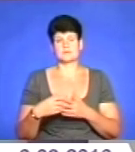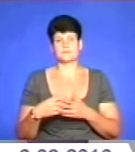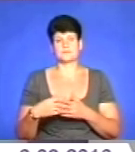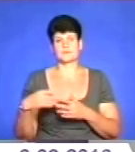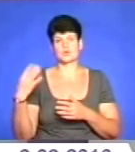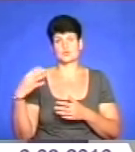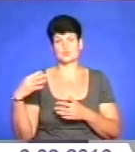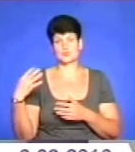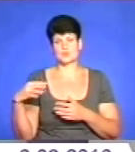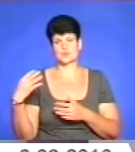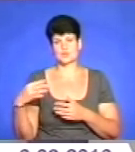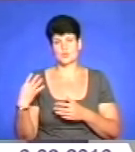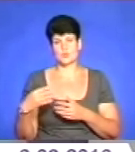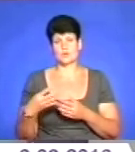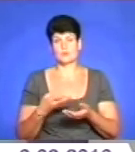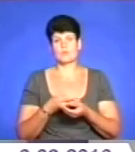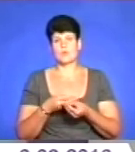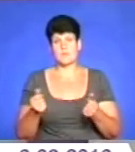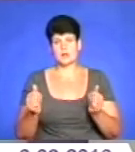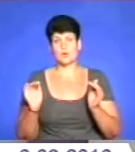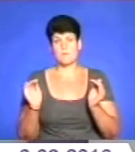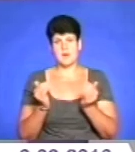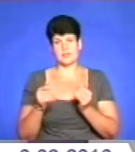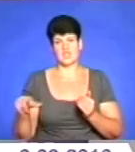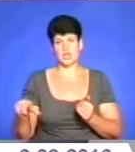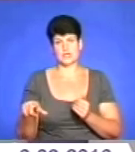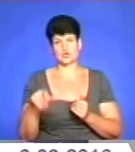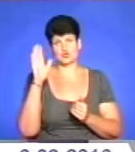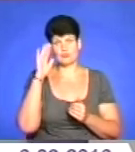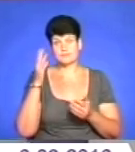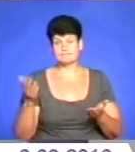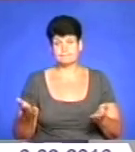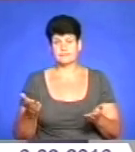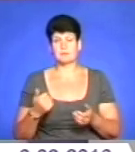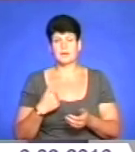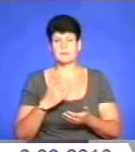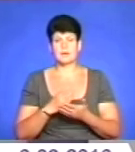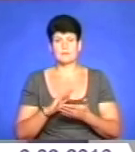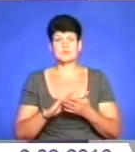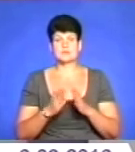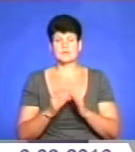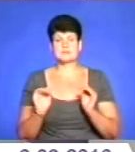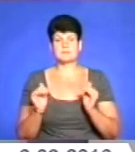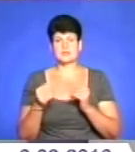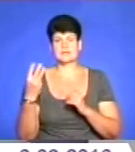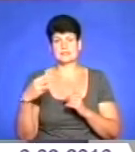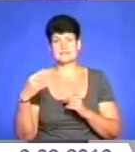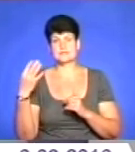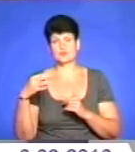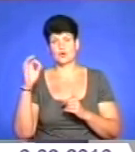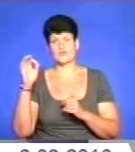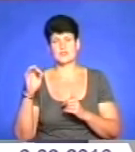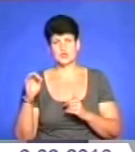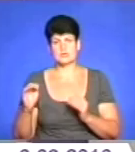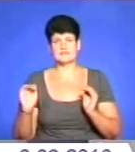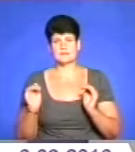малих річок, так званих. Ми маємо ситуацію зменшення десь на 30-40 відсотків